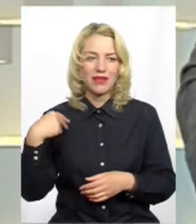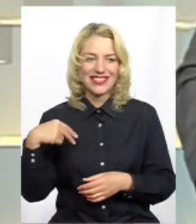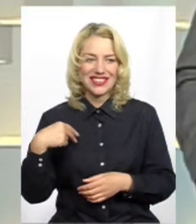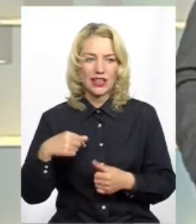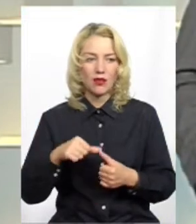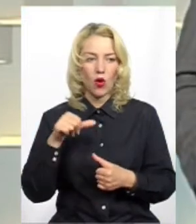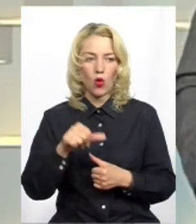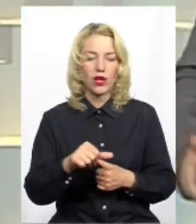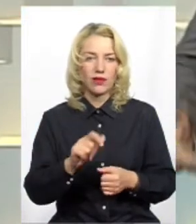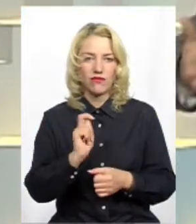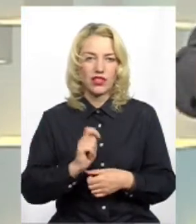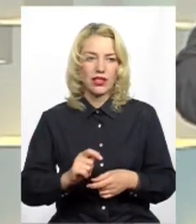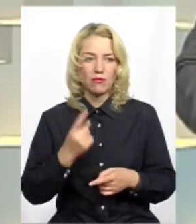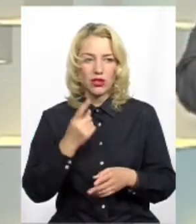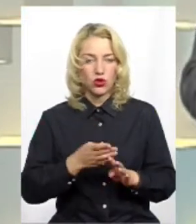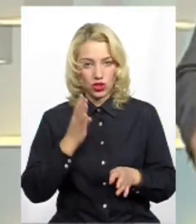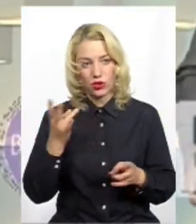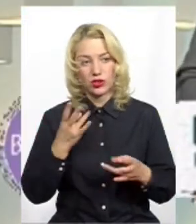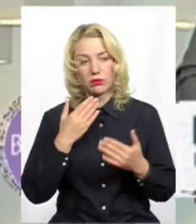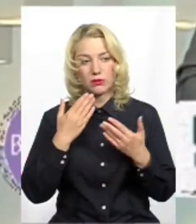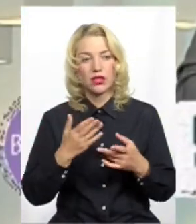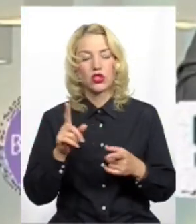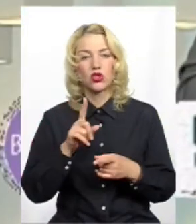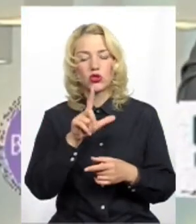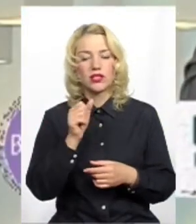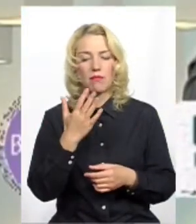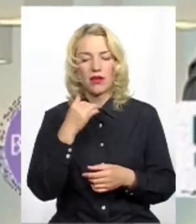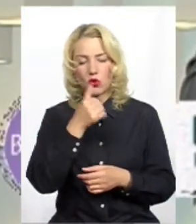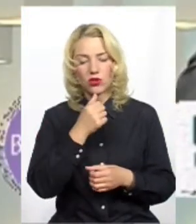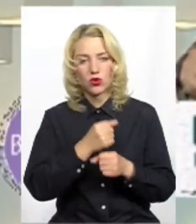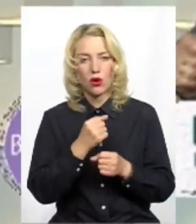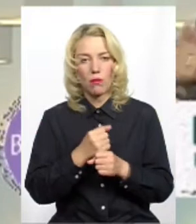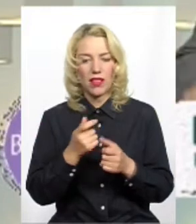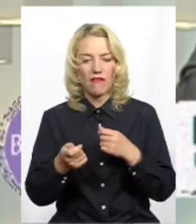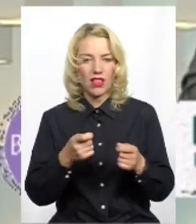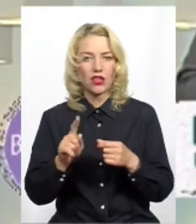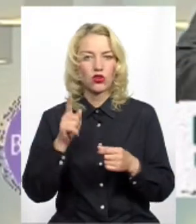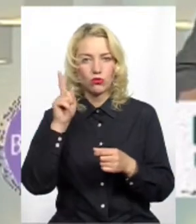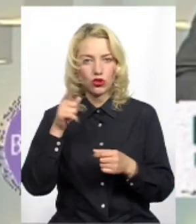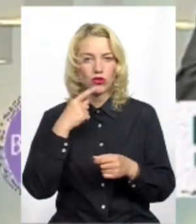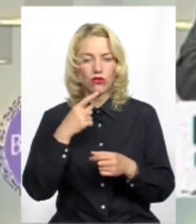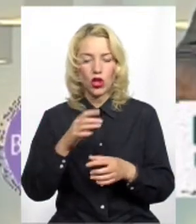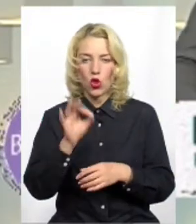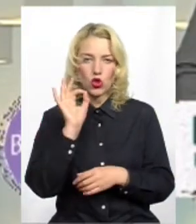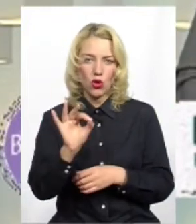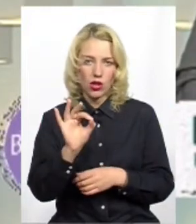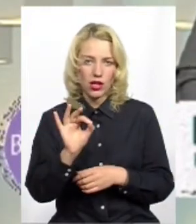крім війни, так? Тому треба першу чергу спитати, що за п'ять років зробила влада для цього, тому що вони декларували це питання. Ноль. Наоборот, ще знищили ті